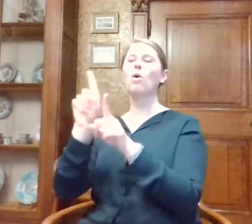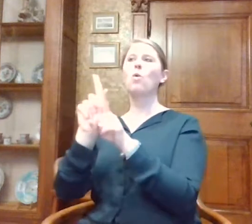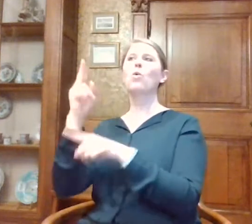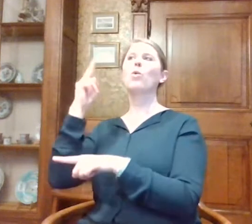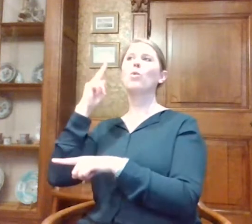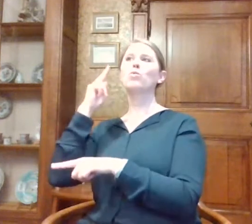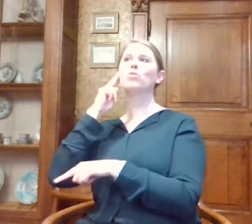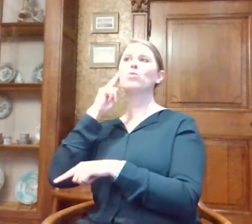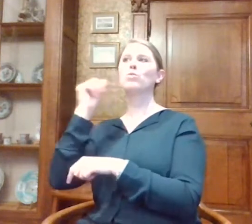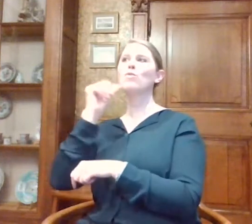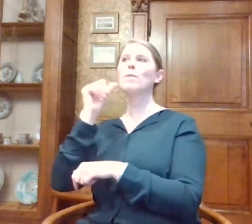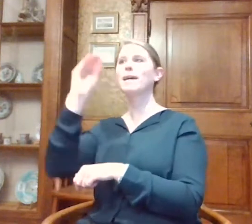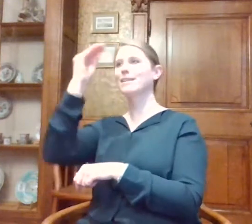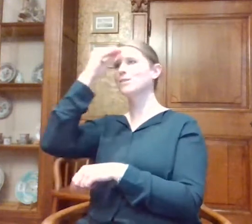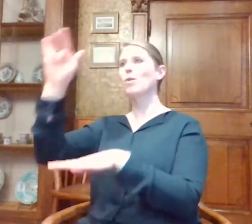Meisjeschool in Gent.